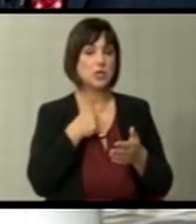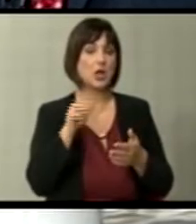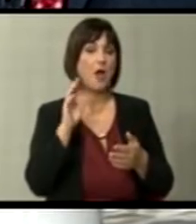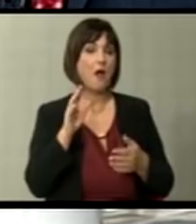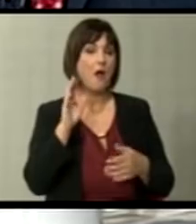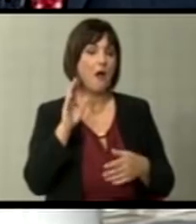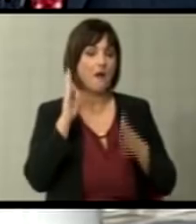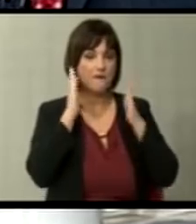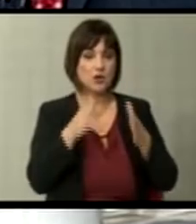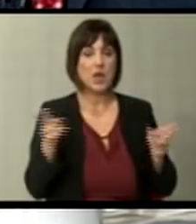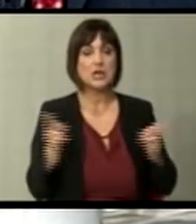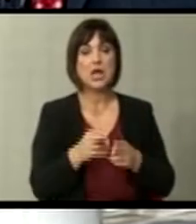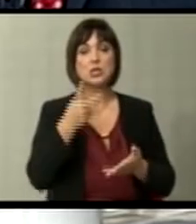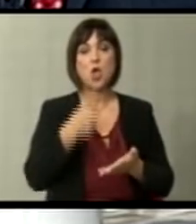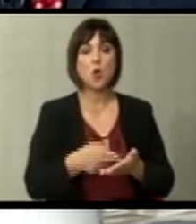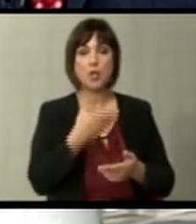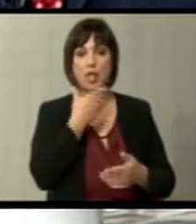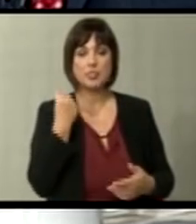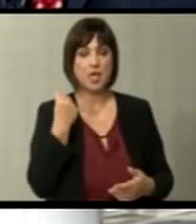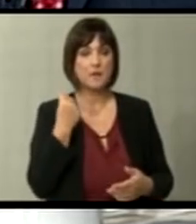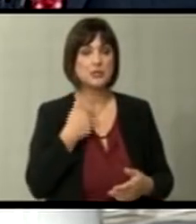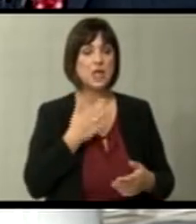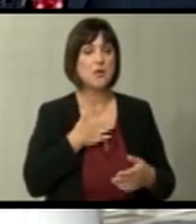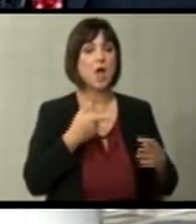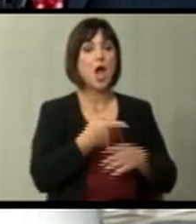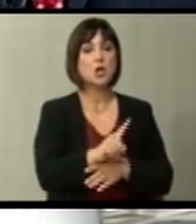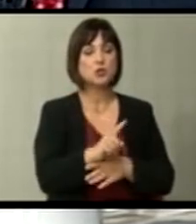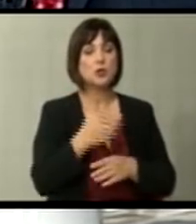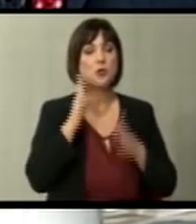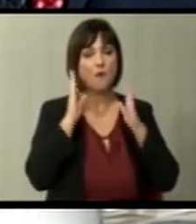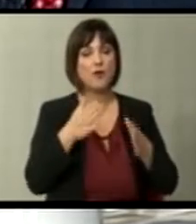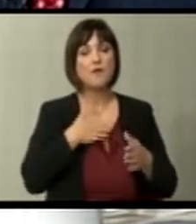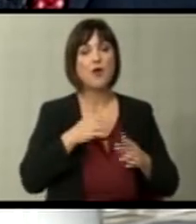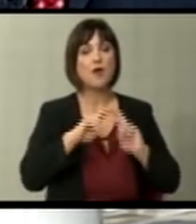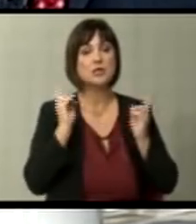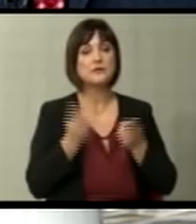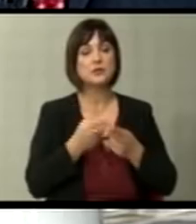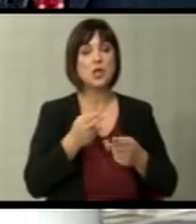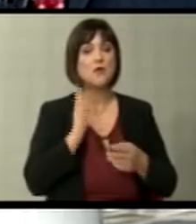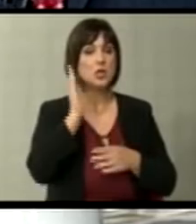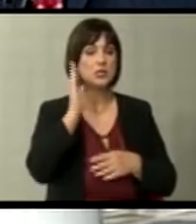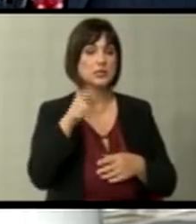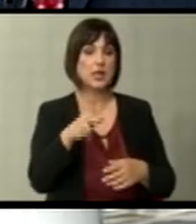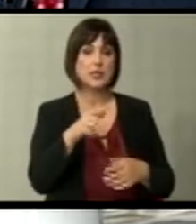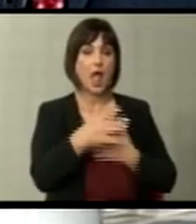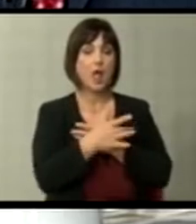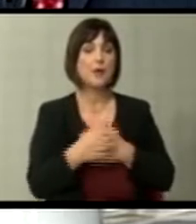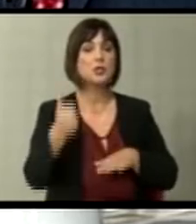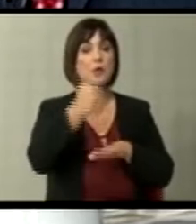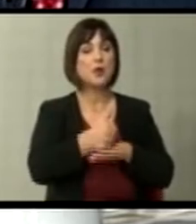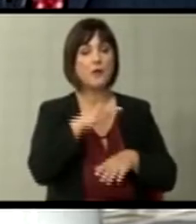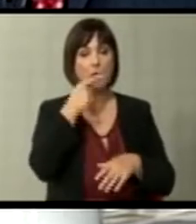дека на кратки рокови нема да има резултати мегуто верува во светлата еднина на Албанја и албанското премијер